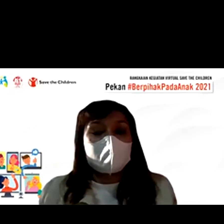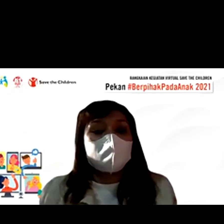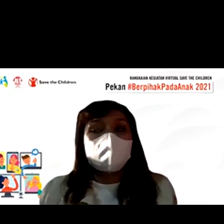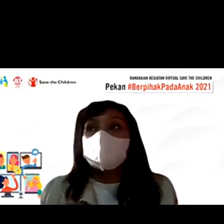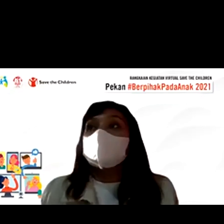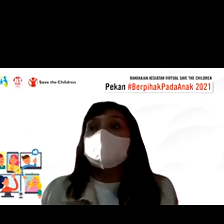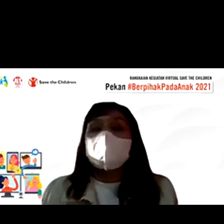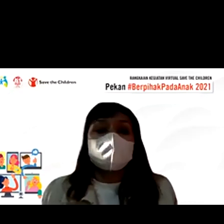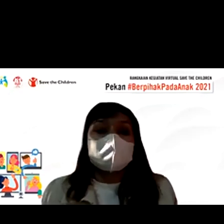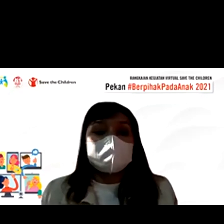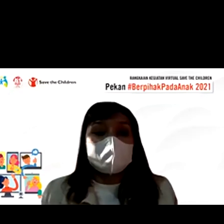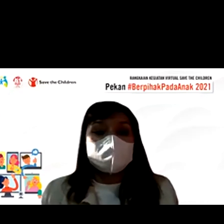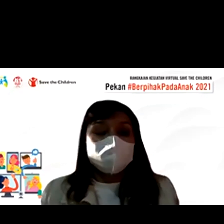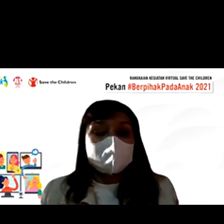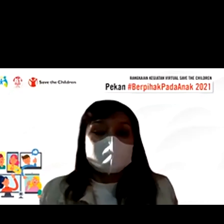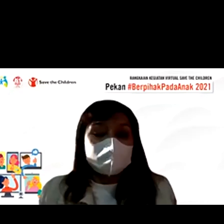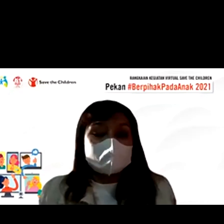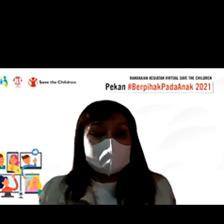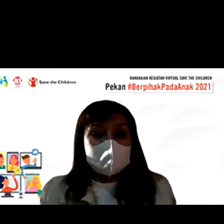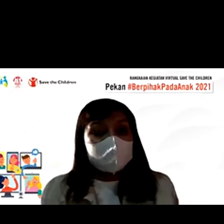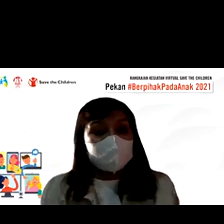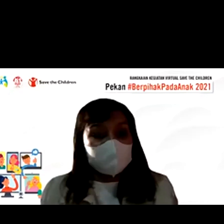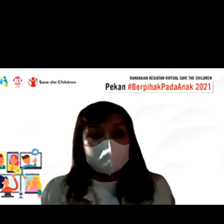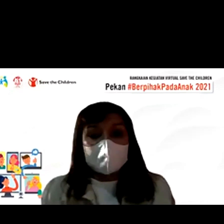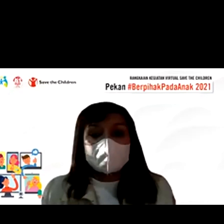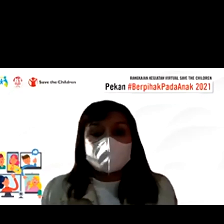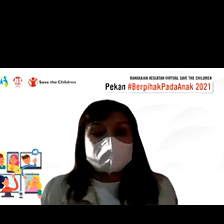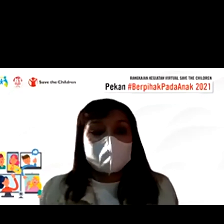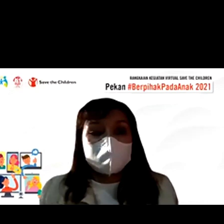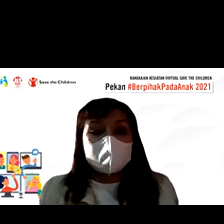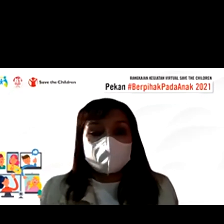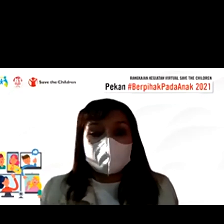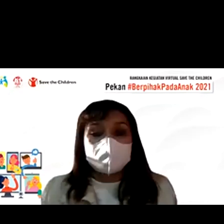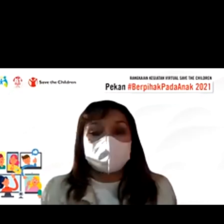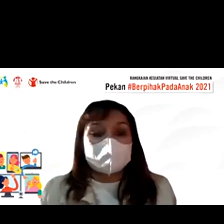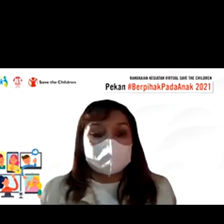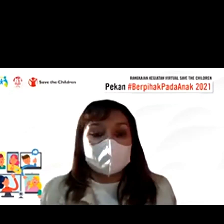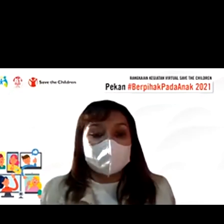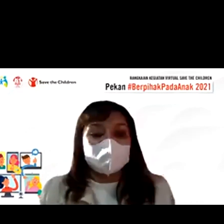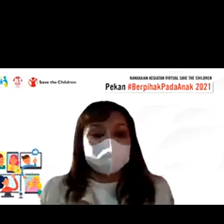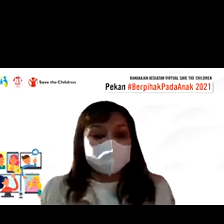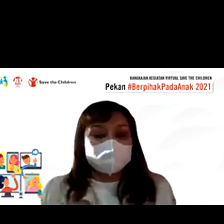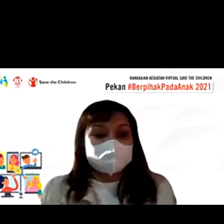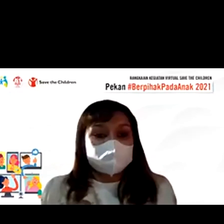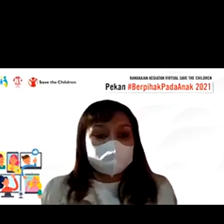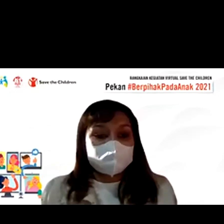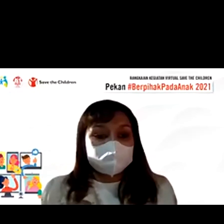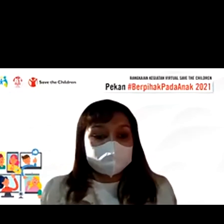pertanyaan untuk tiga penanya dipersilahkan untuk rekan-rekan sekalian memajukan pertanyaannya